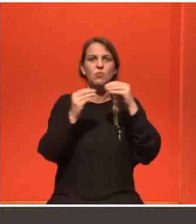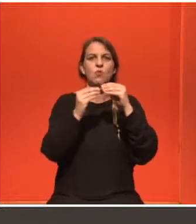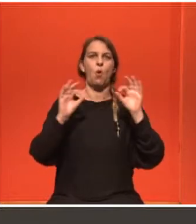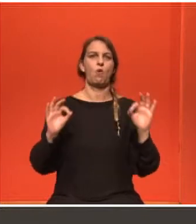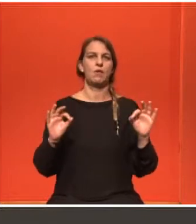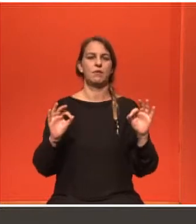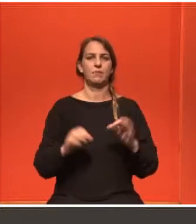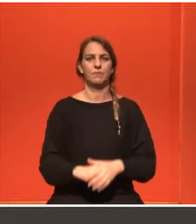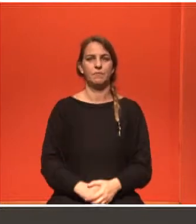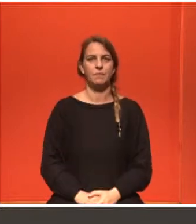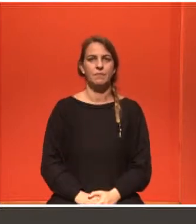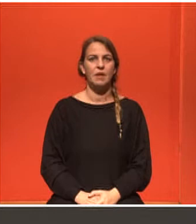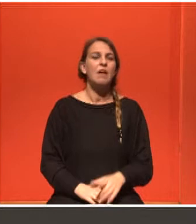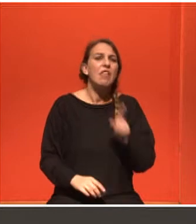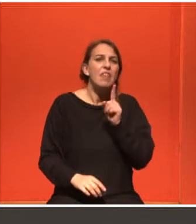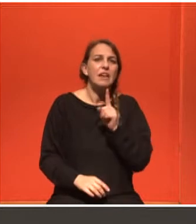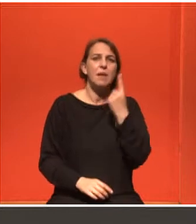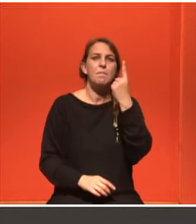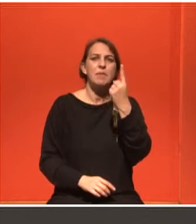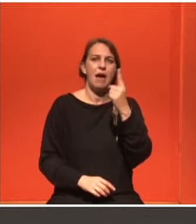παίρνανε. Όχι πάντα.